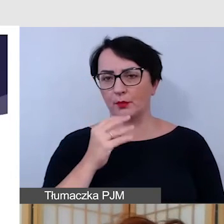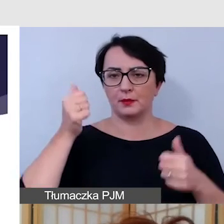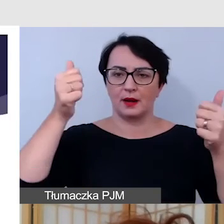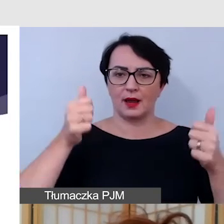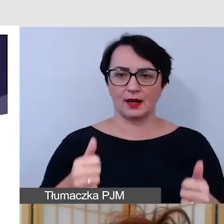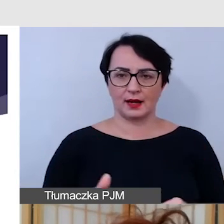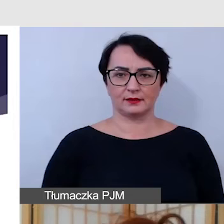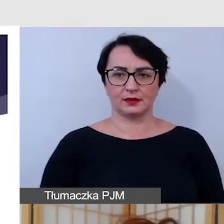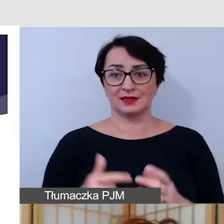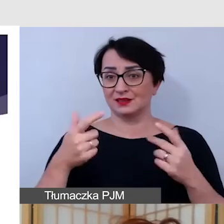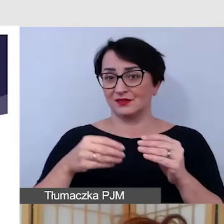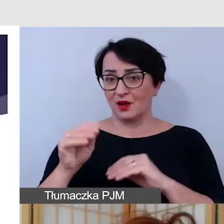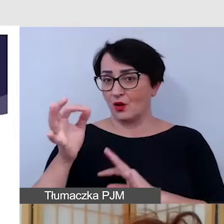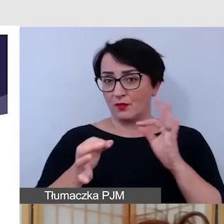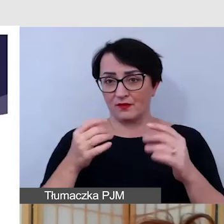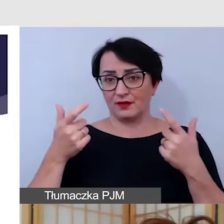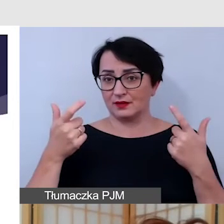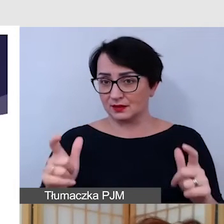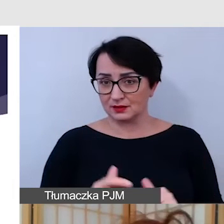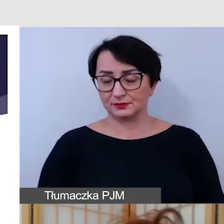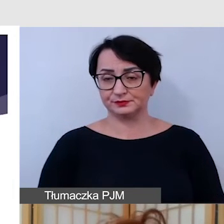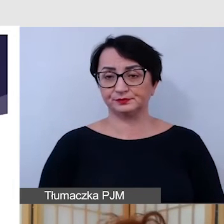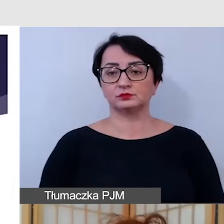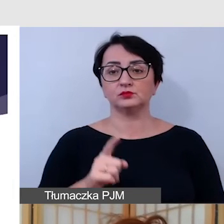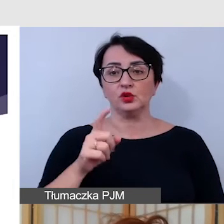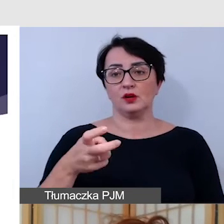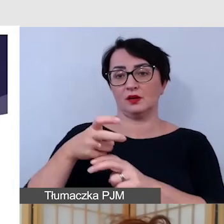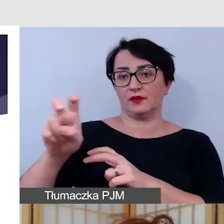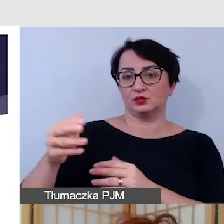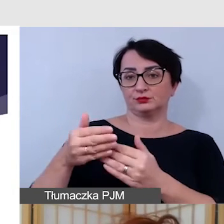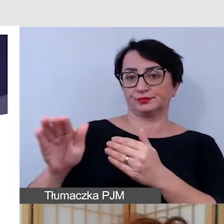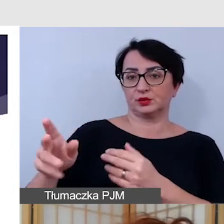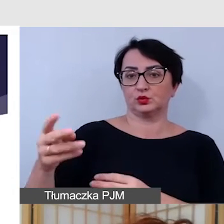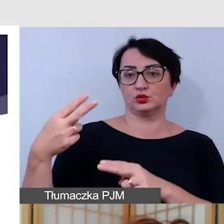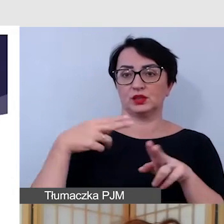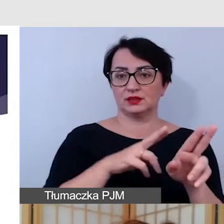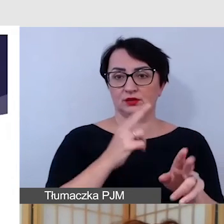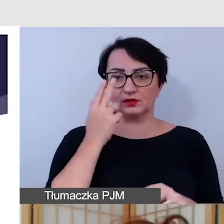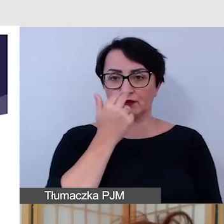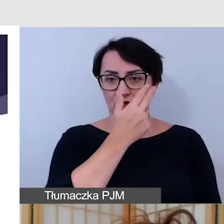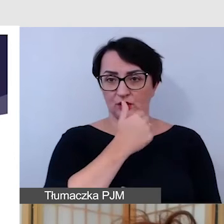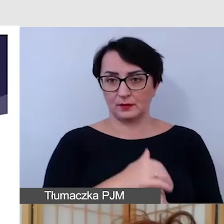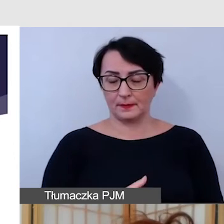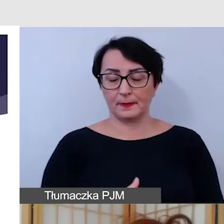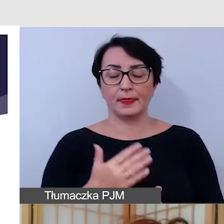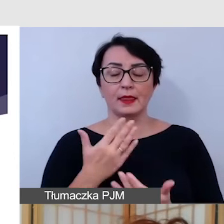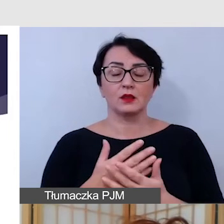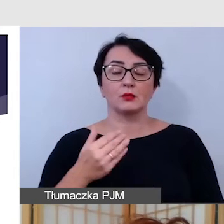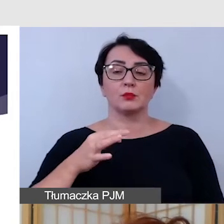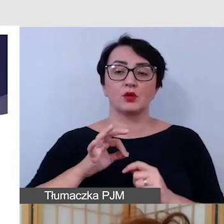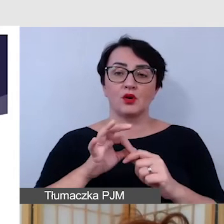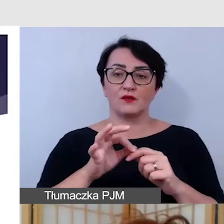i nic więcej nie mówi. W tym momencie wykluczamy naszych uczestników, dlatego wykładowca prowadzący takie